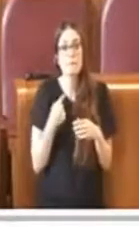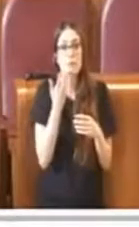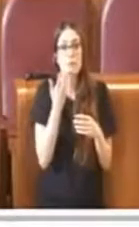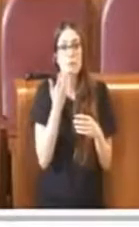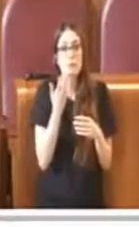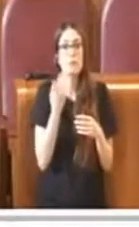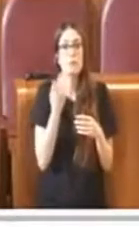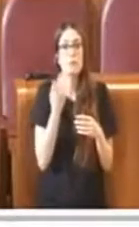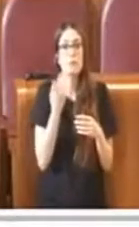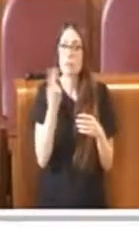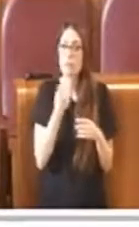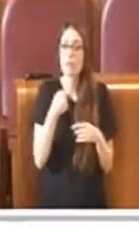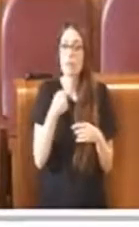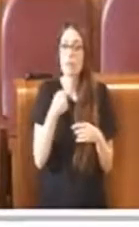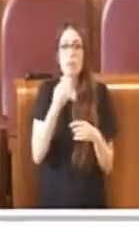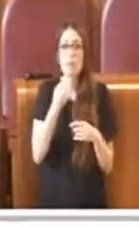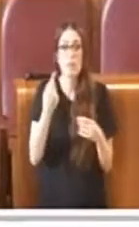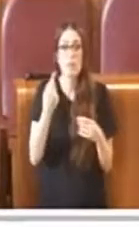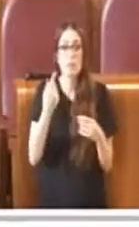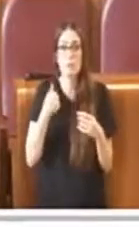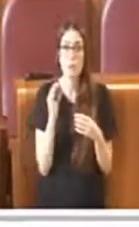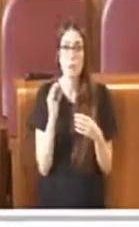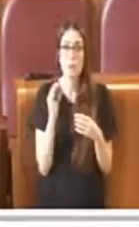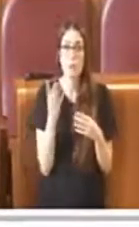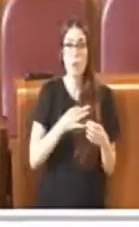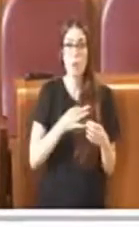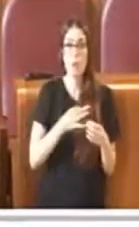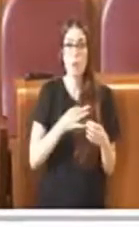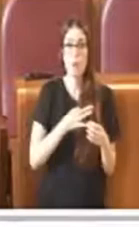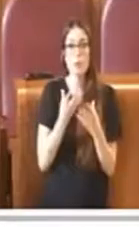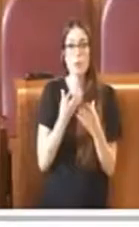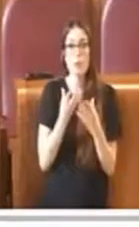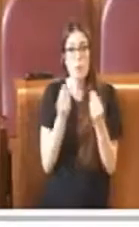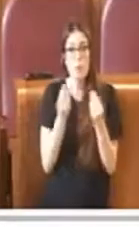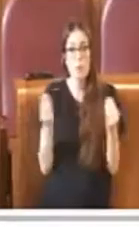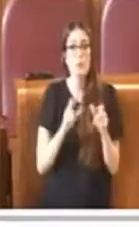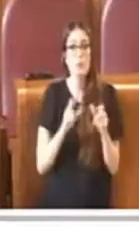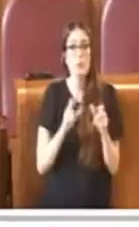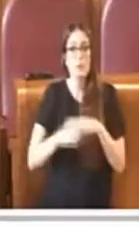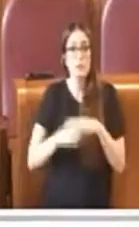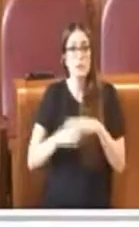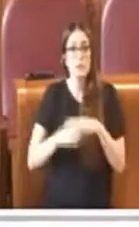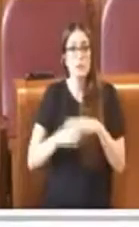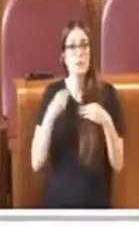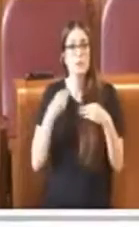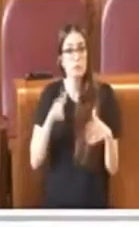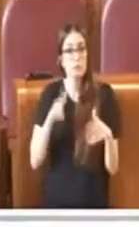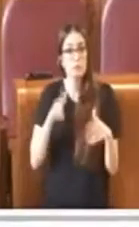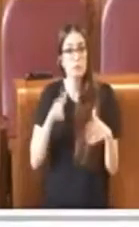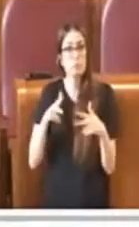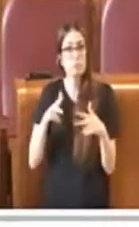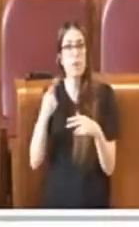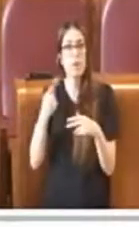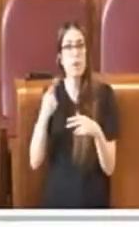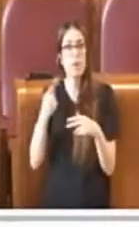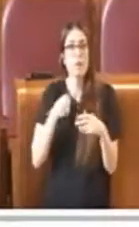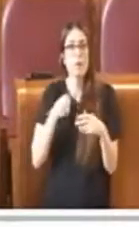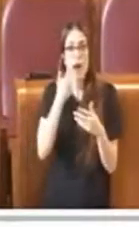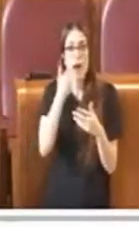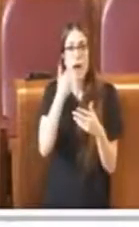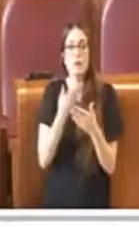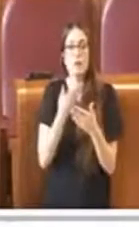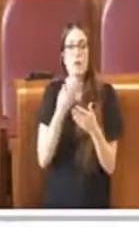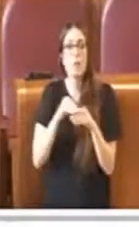colpita da questo sforzo ulteriore di molti cittadini con disabilità o loro familiari di adattarsi a questa modalità di lavoro